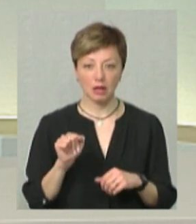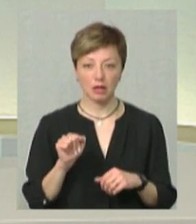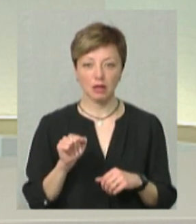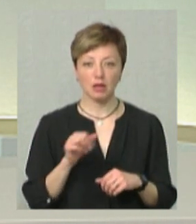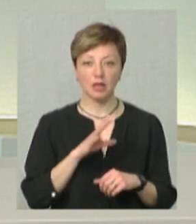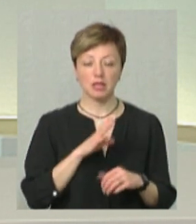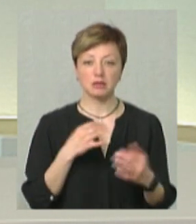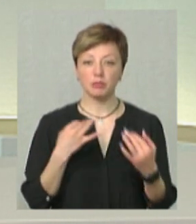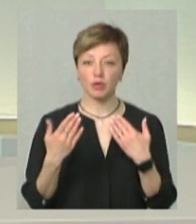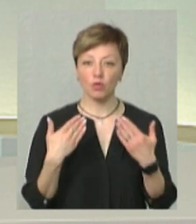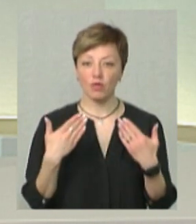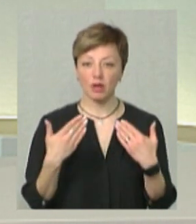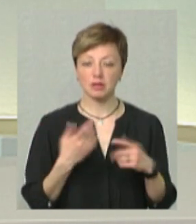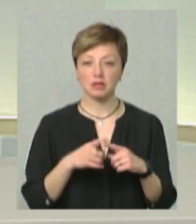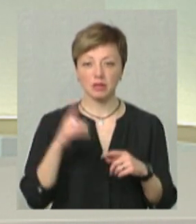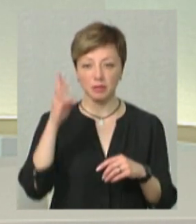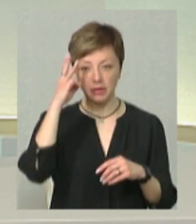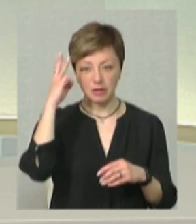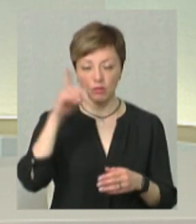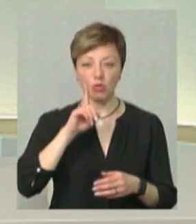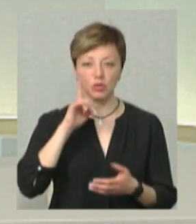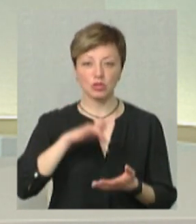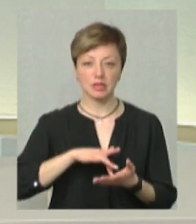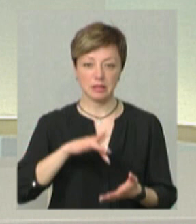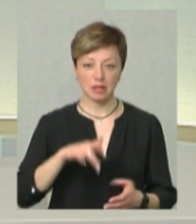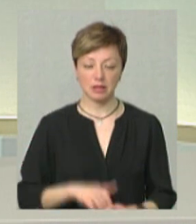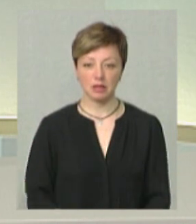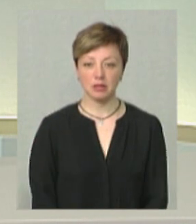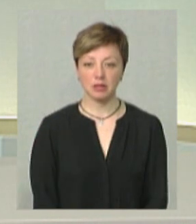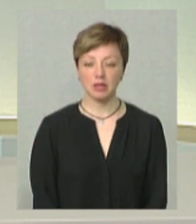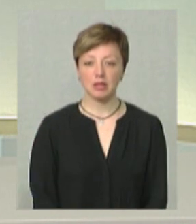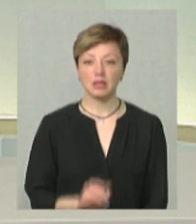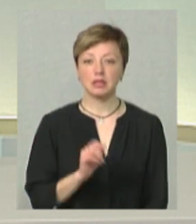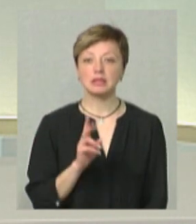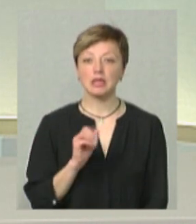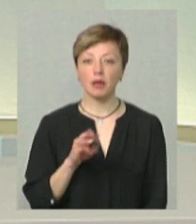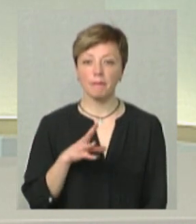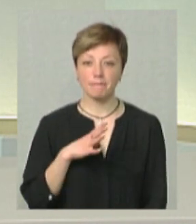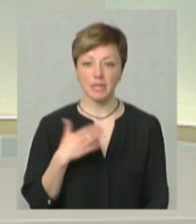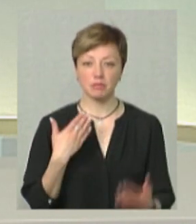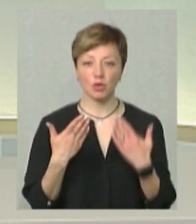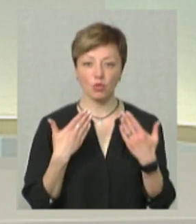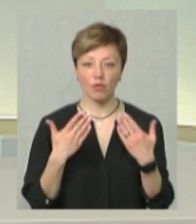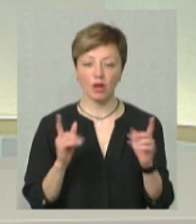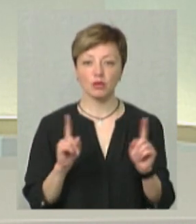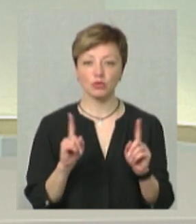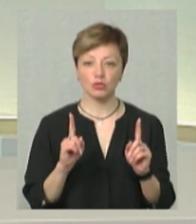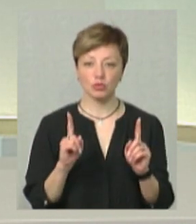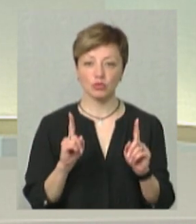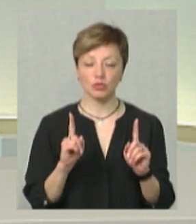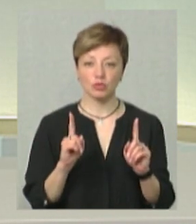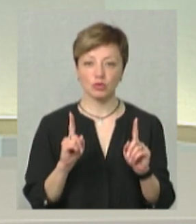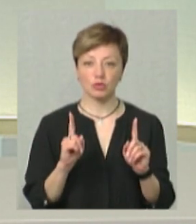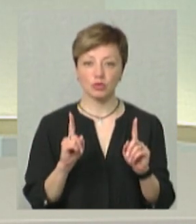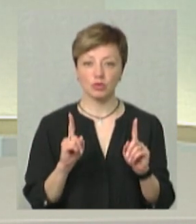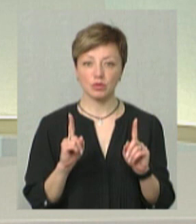ми не спілкувалися. Це Хмельницький немолодіжний центр. Тобто з ким ми спілкувалися, і з